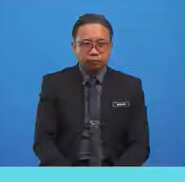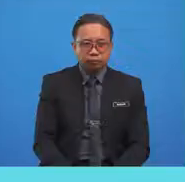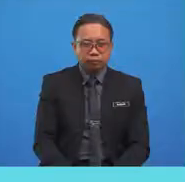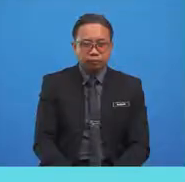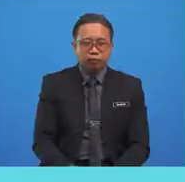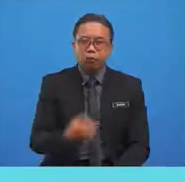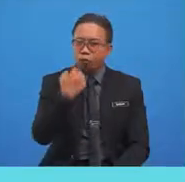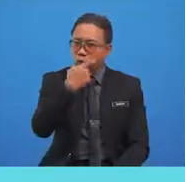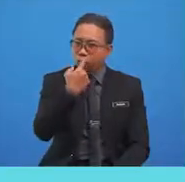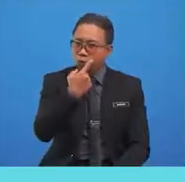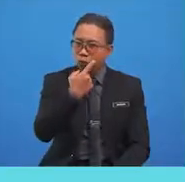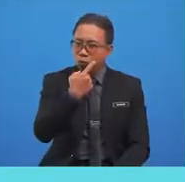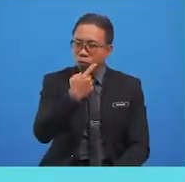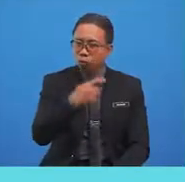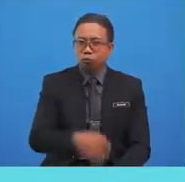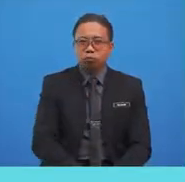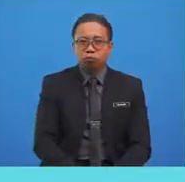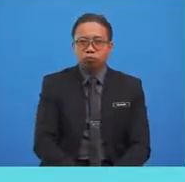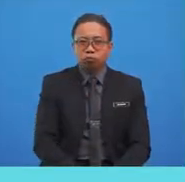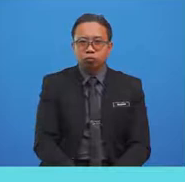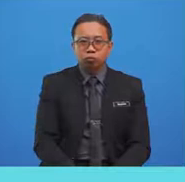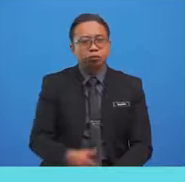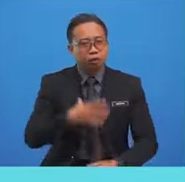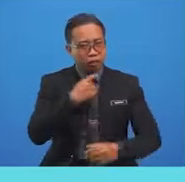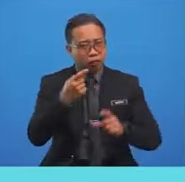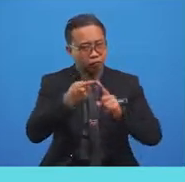Who loves to watch TV?